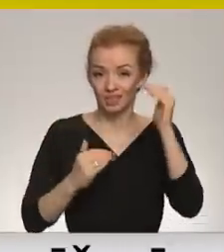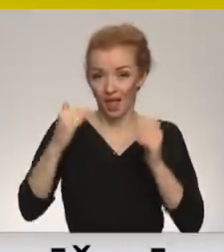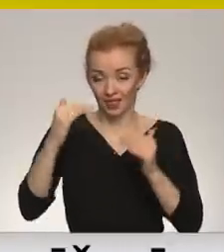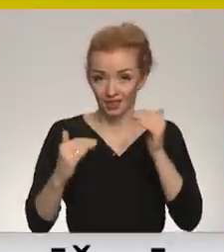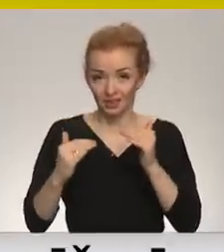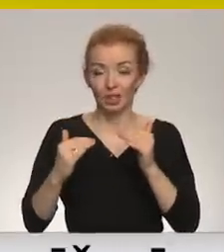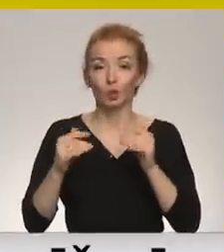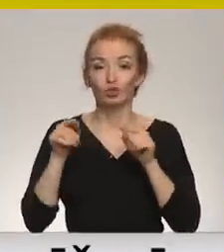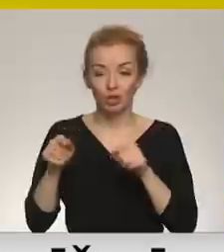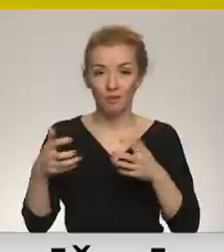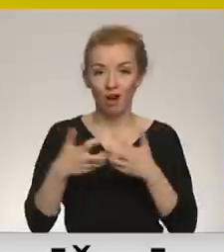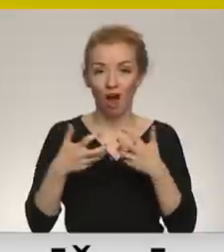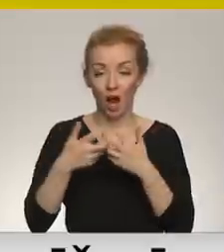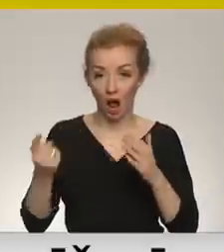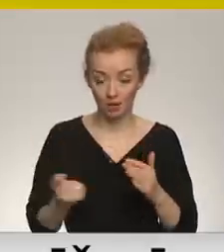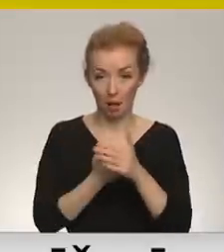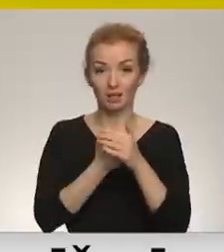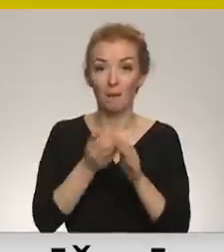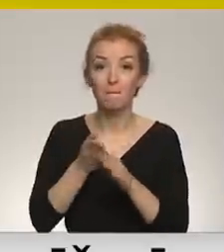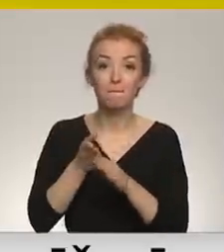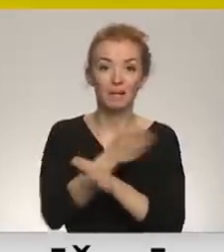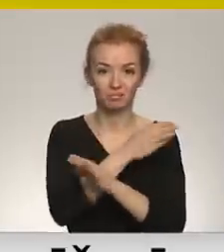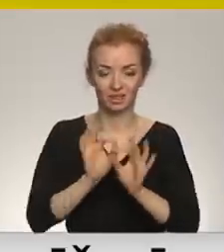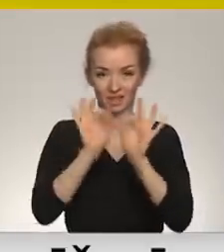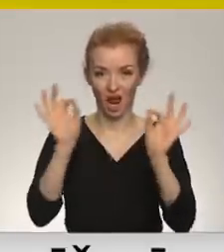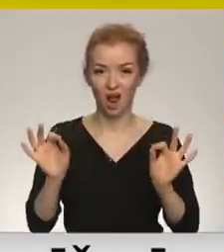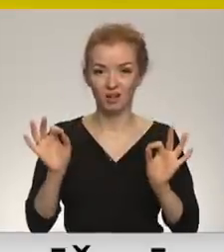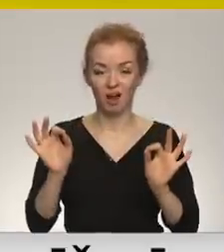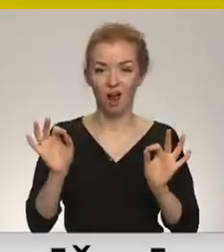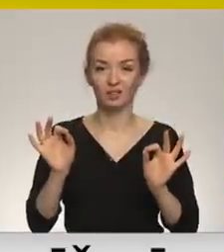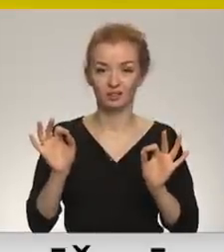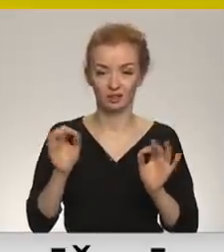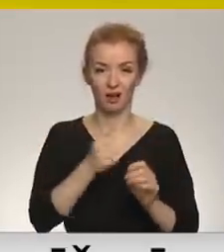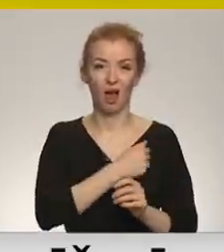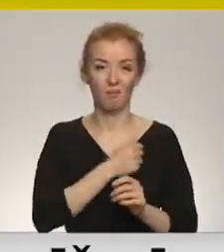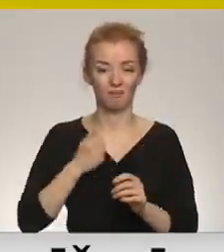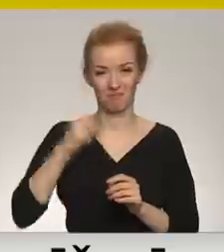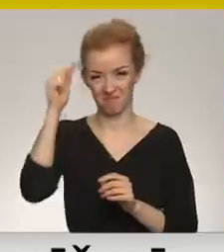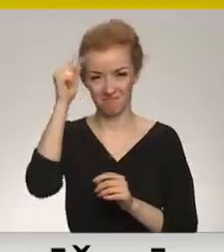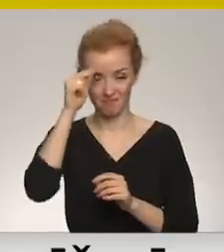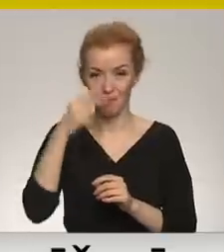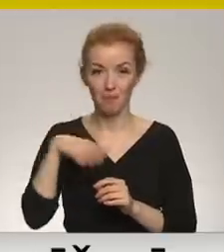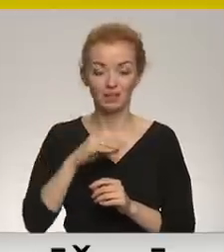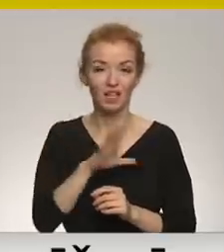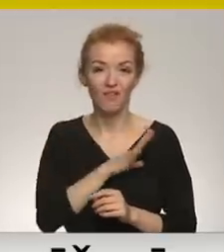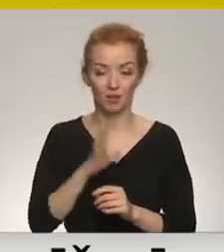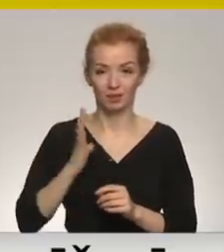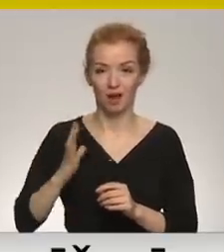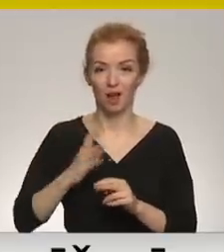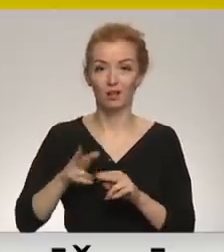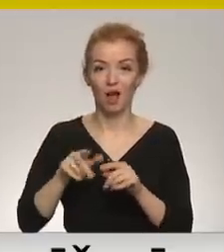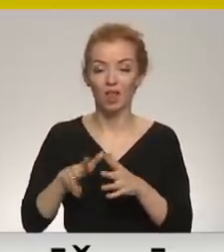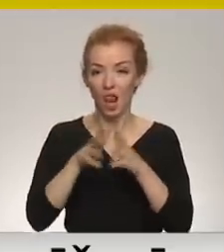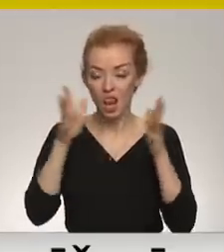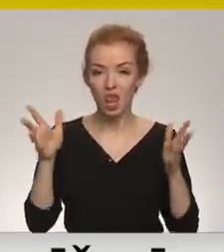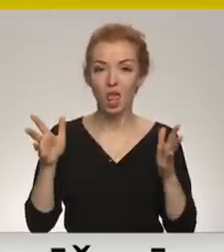atbalstam pirms tas sākās Krievijas militārām operācijām, kas bija 50%, mēs šobrīd nevaram sagaidīt tādu lielu